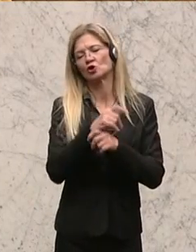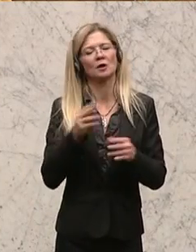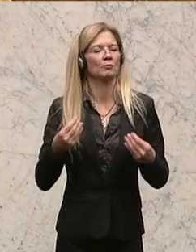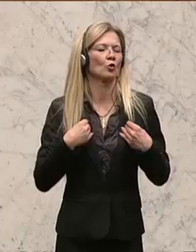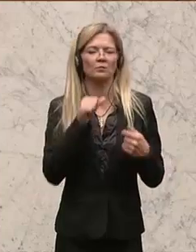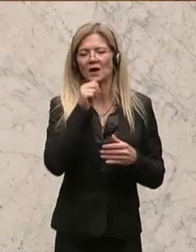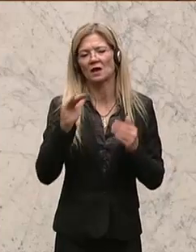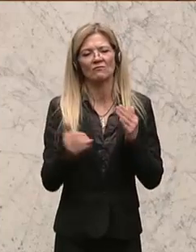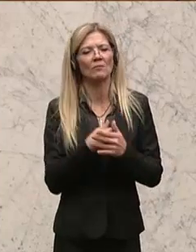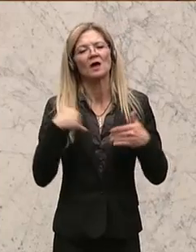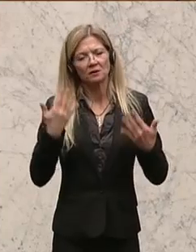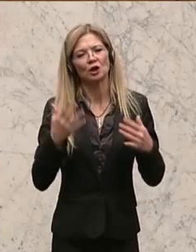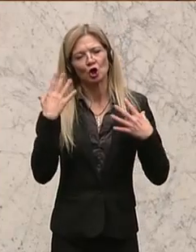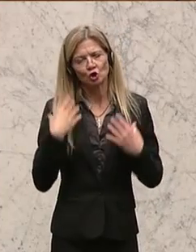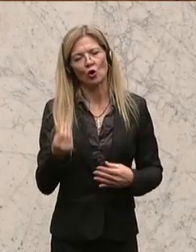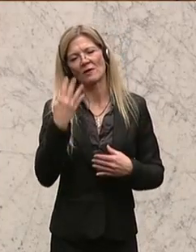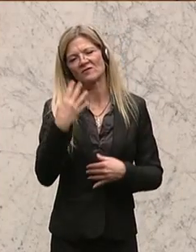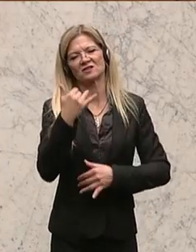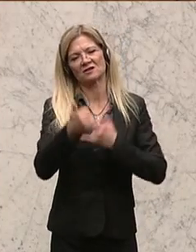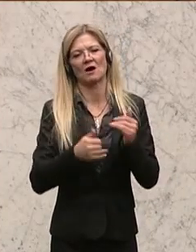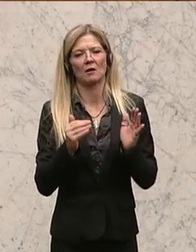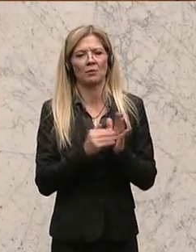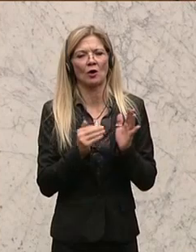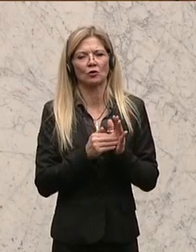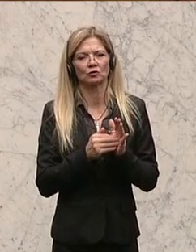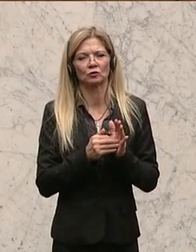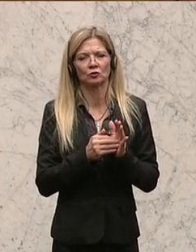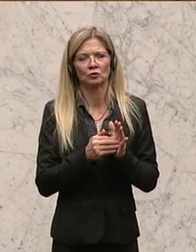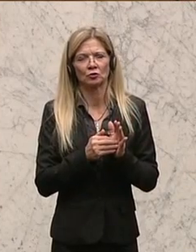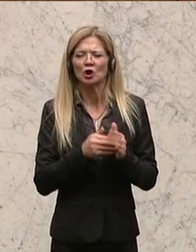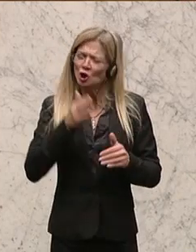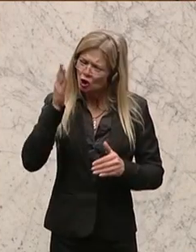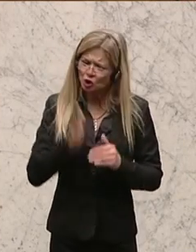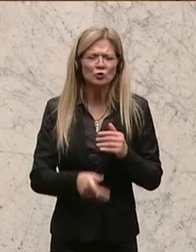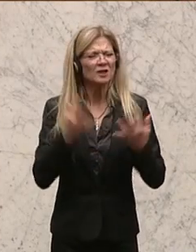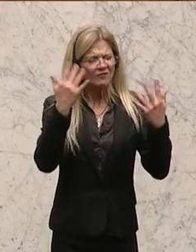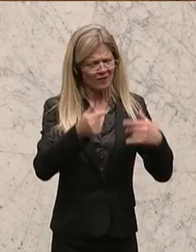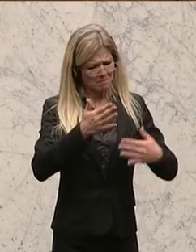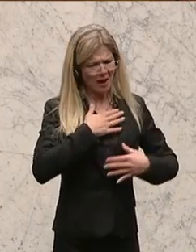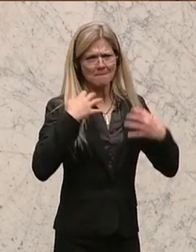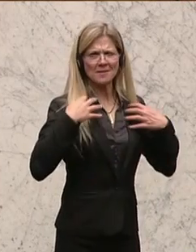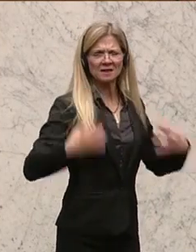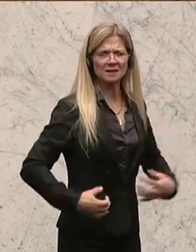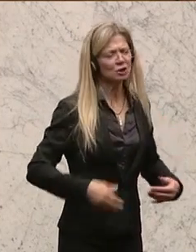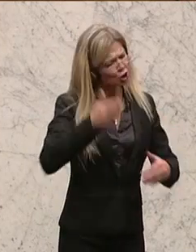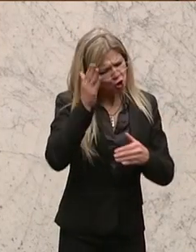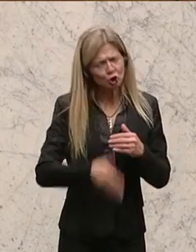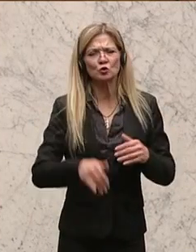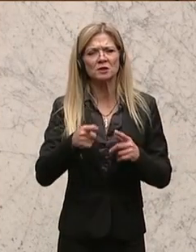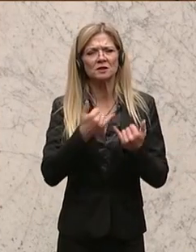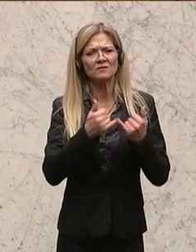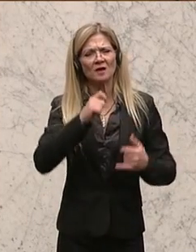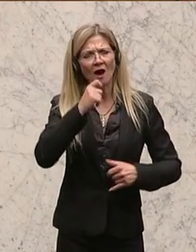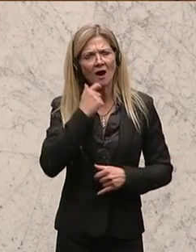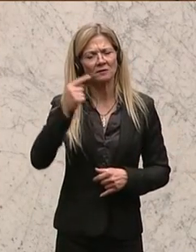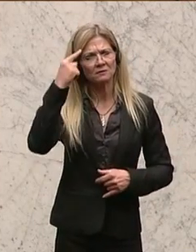darauf warten. Also, Schluss mit dem Besitzstanddenken, Schluss mit alten Denkmustern, her mit